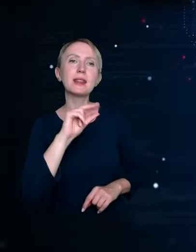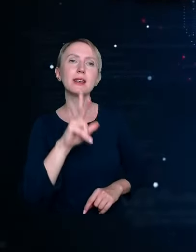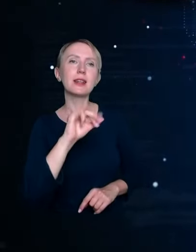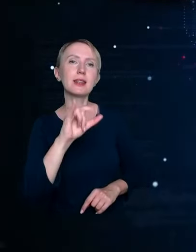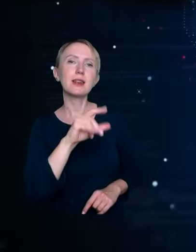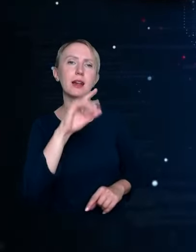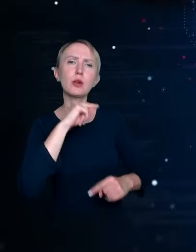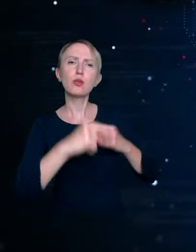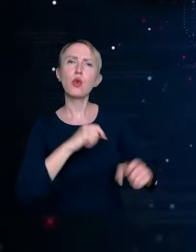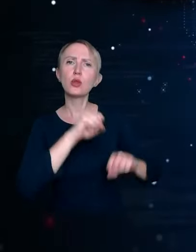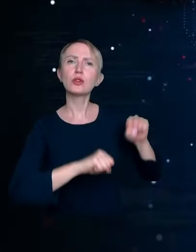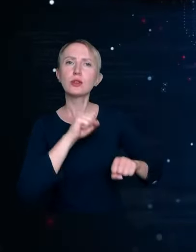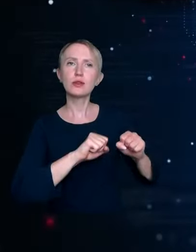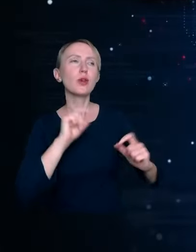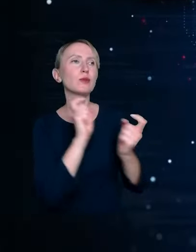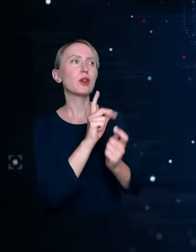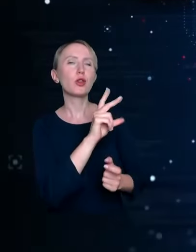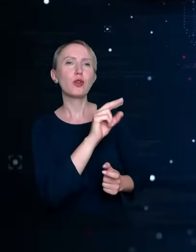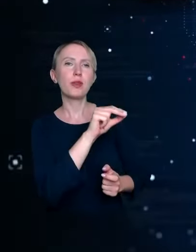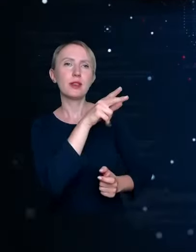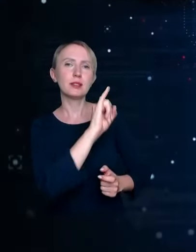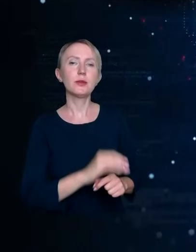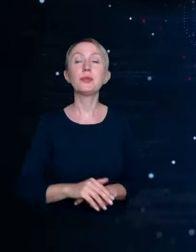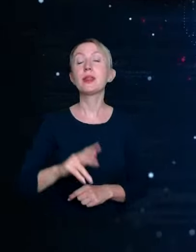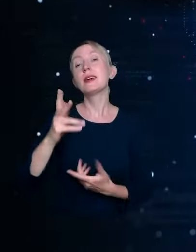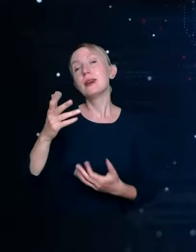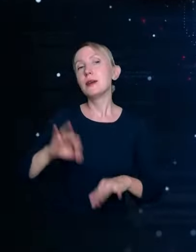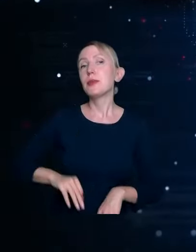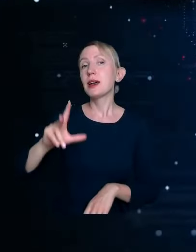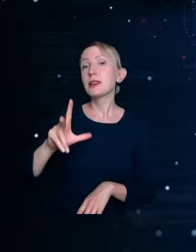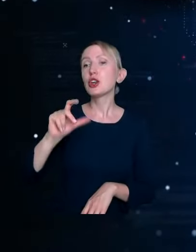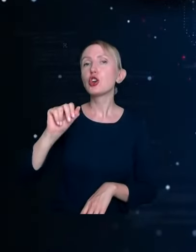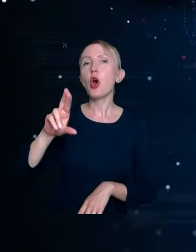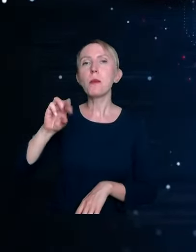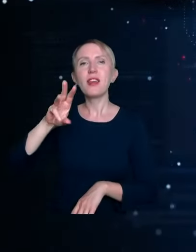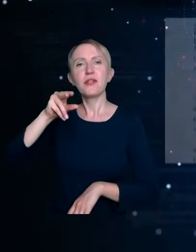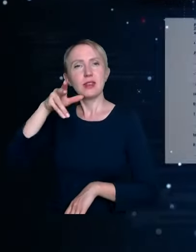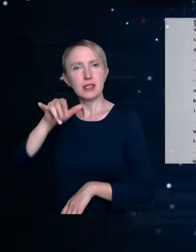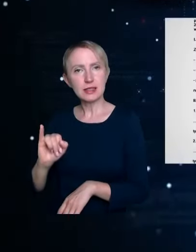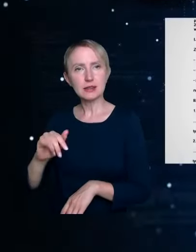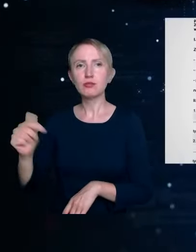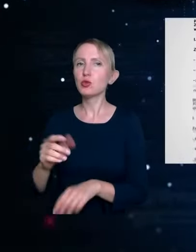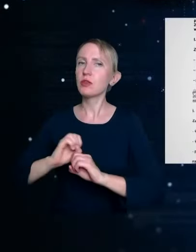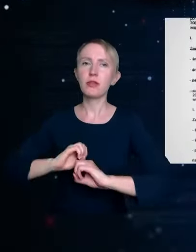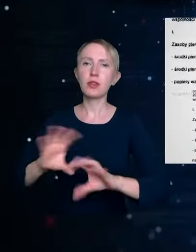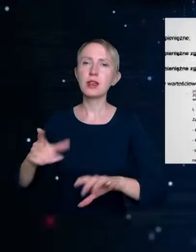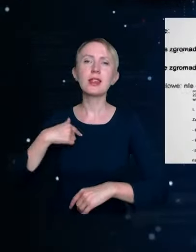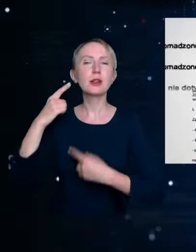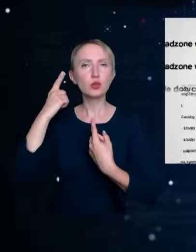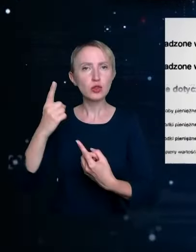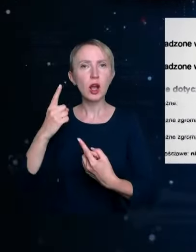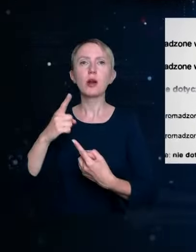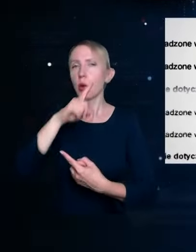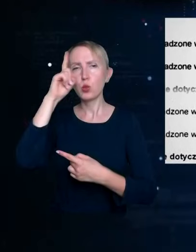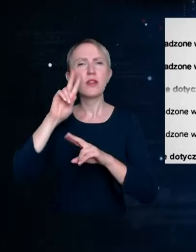proces z Robertem Kropiwnicki. Niech Pan Kropiwnicki to jakby wyjaśni. Ja słyszałem o tych lokatorach, o tych